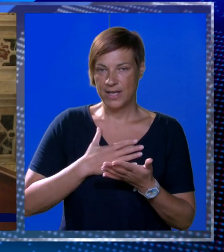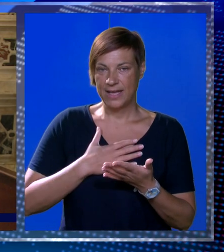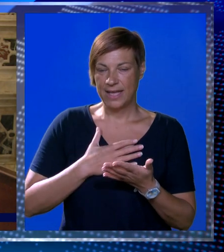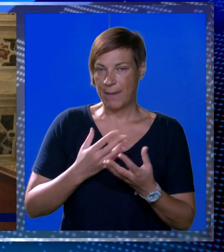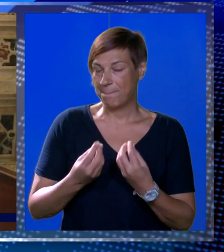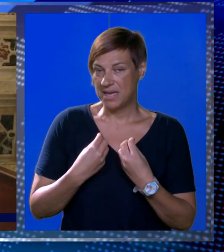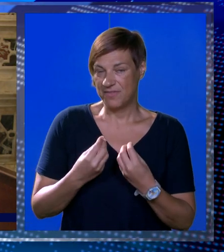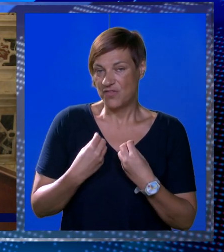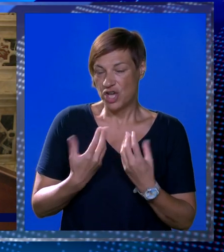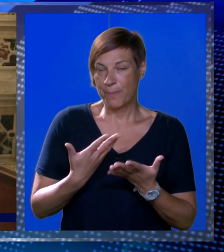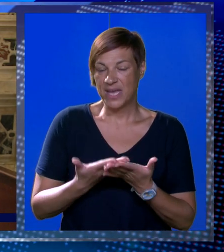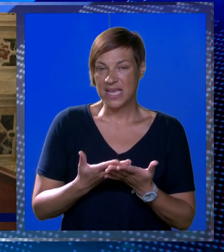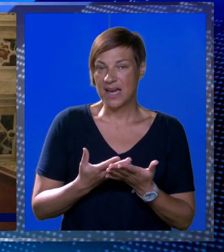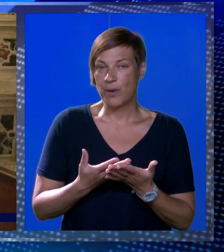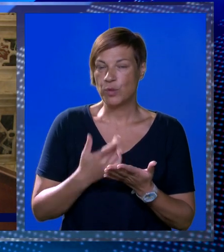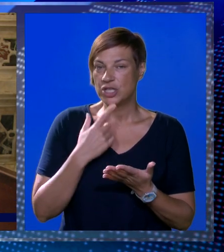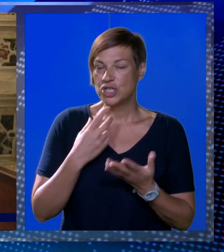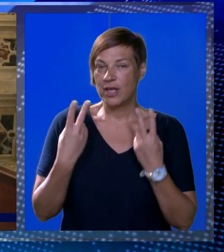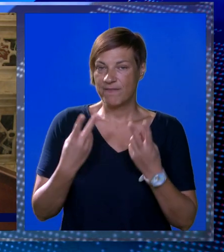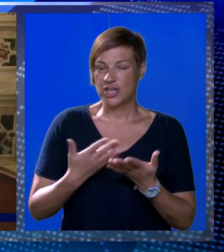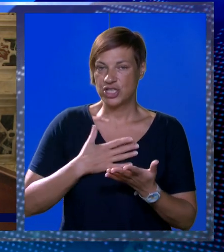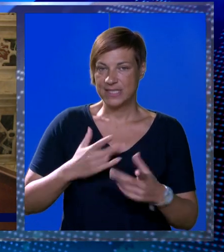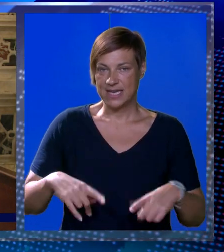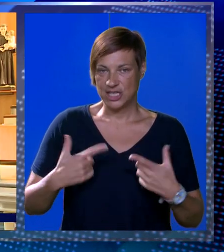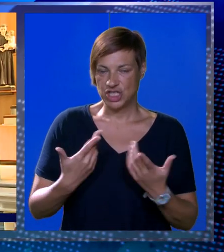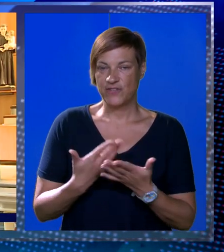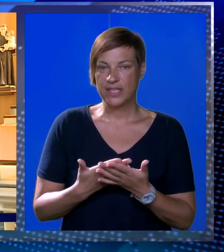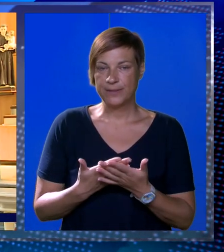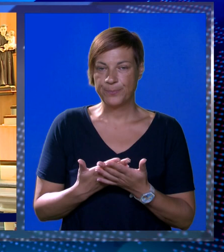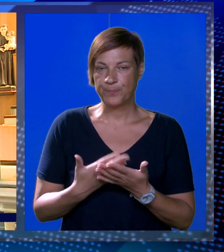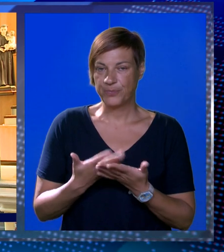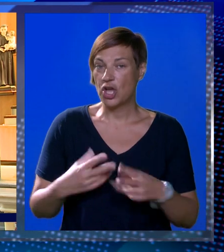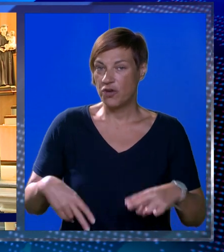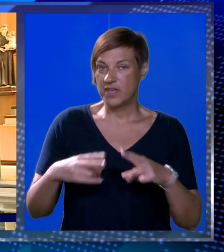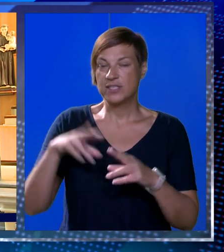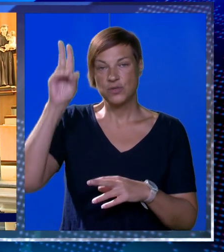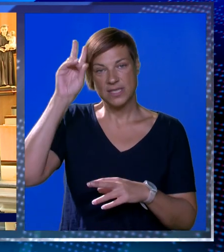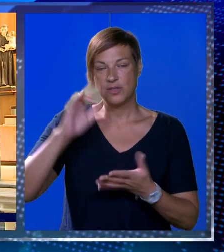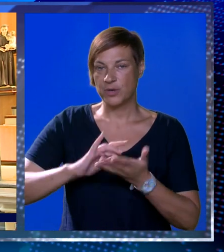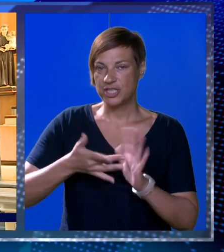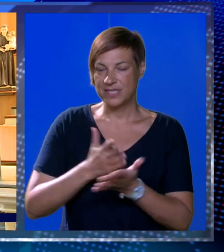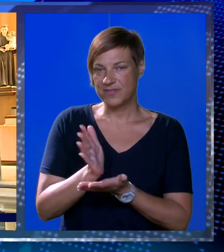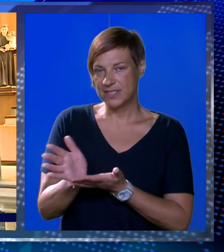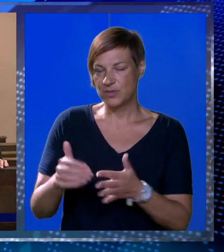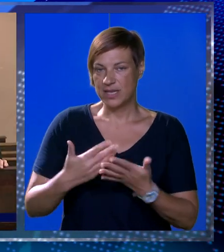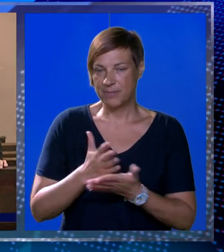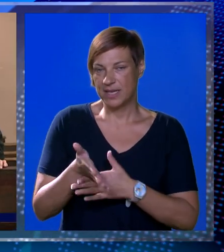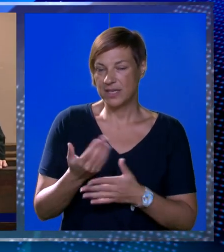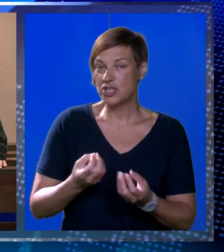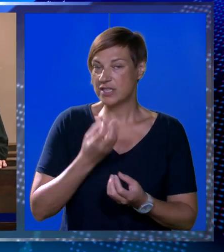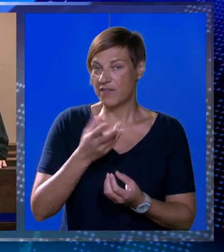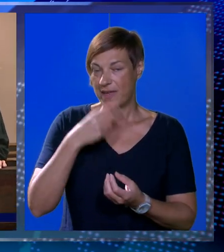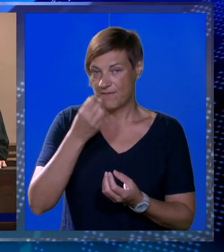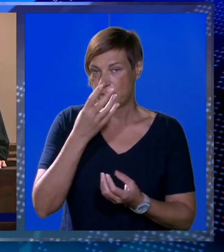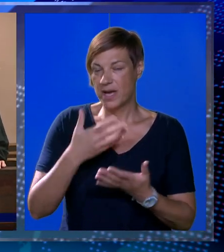i mi formiramo i informiramo onome što je važno za naš život. Ovaj susret omogućio je svim sudionicima da kroz